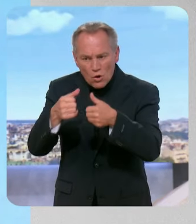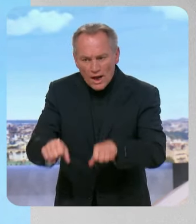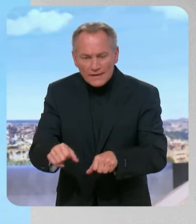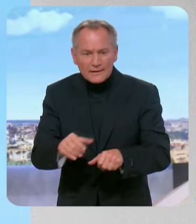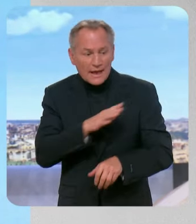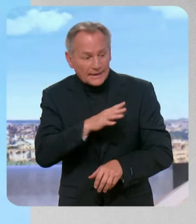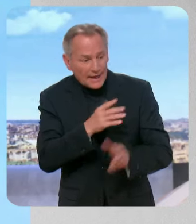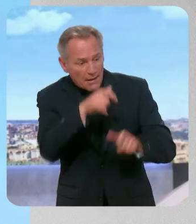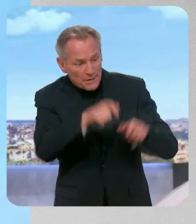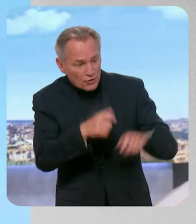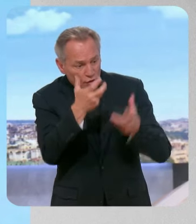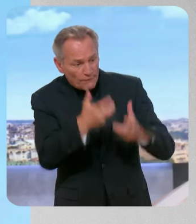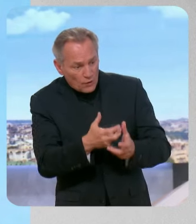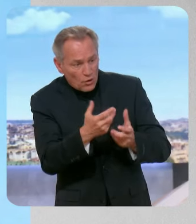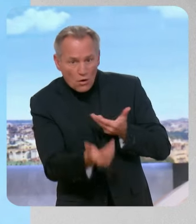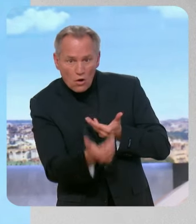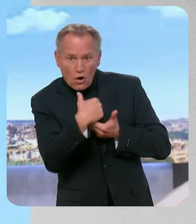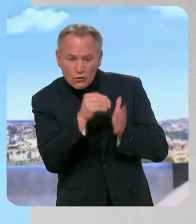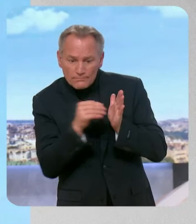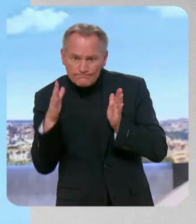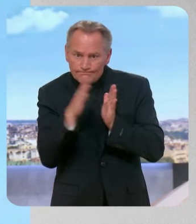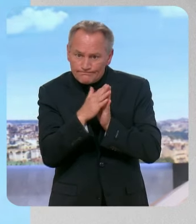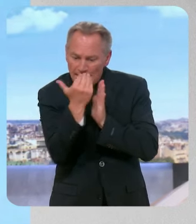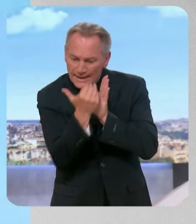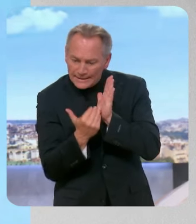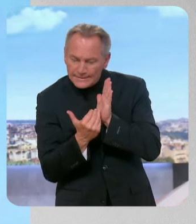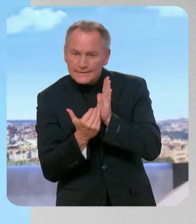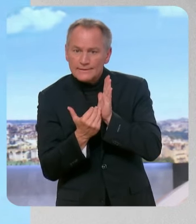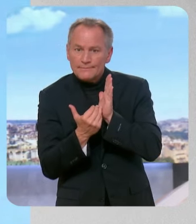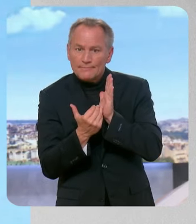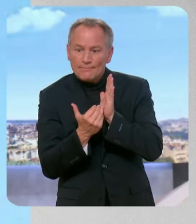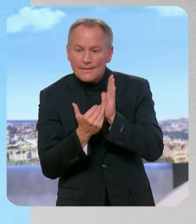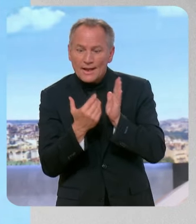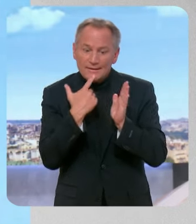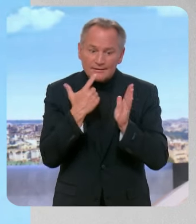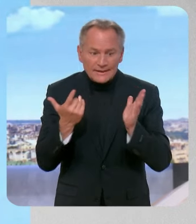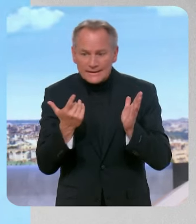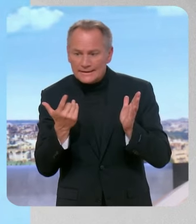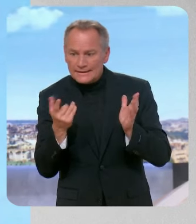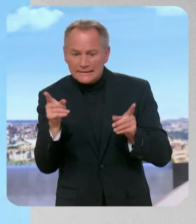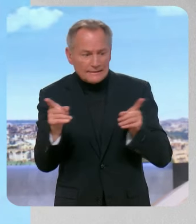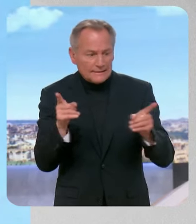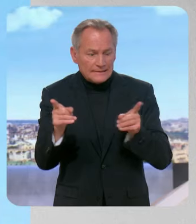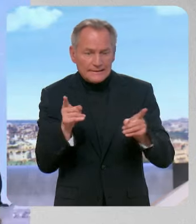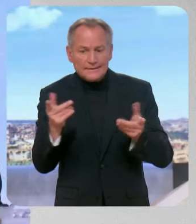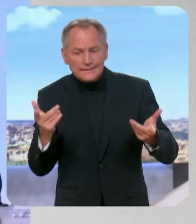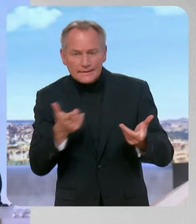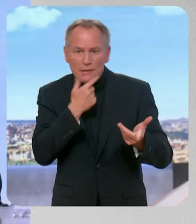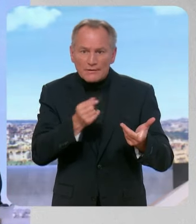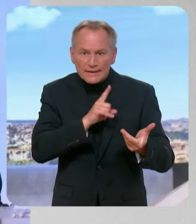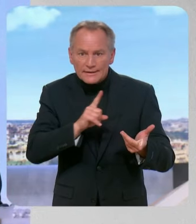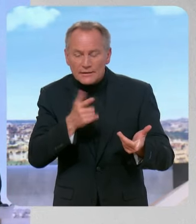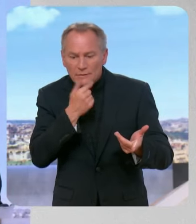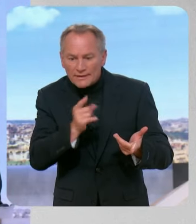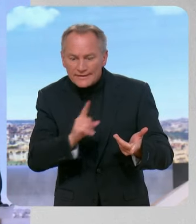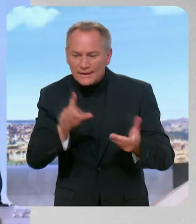venir sur la liste parce que nous avons rendu ce mandat attractif, c'est un peu faire rentrer un édredon dans une valise mais plus